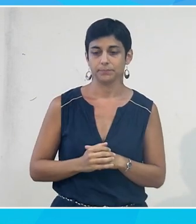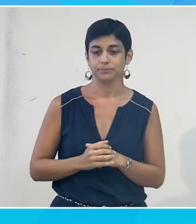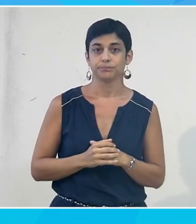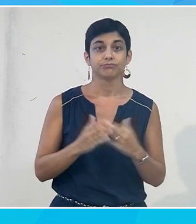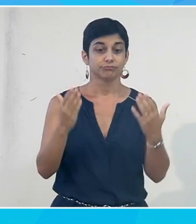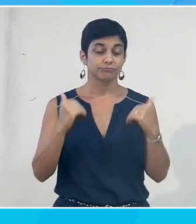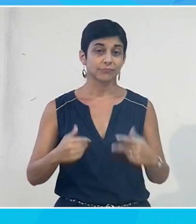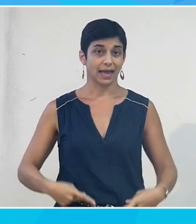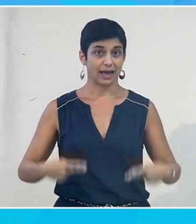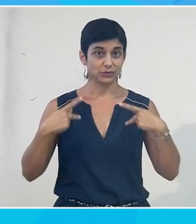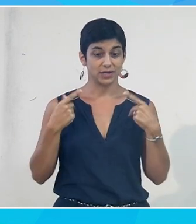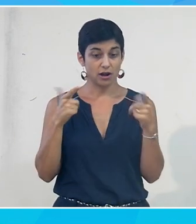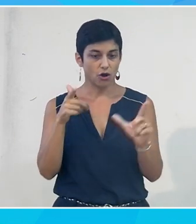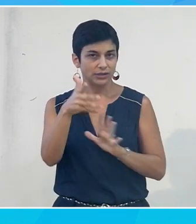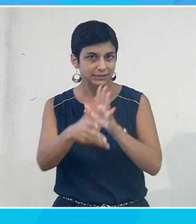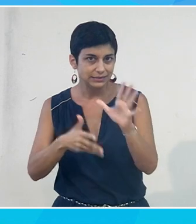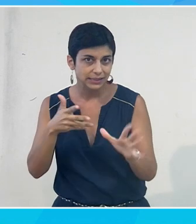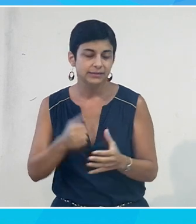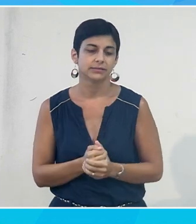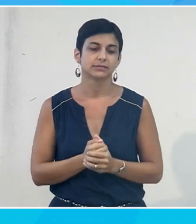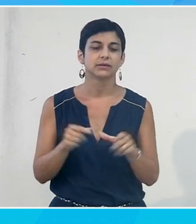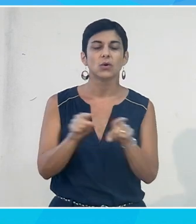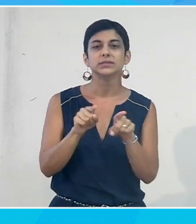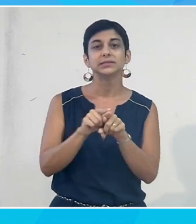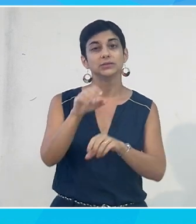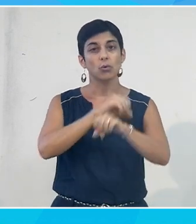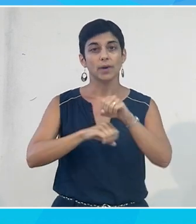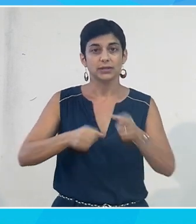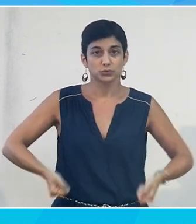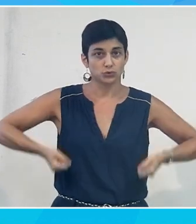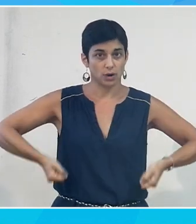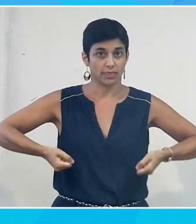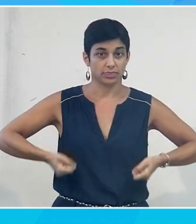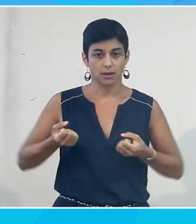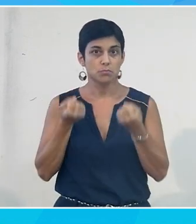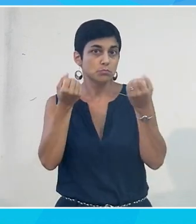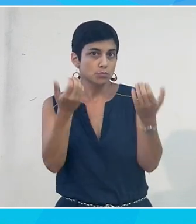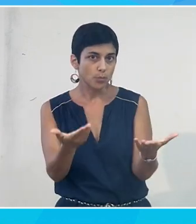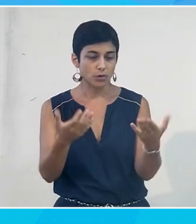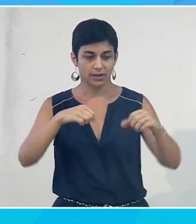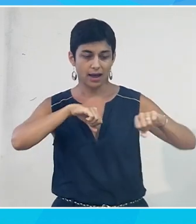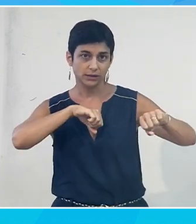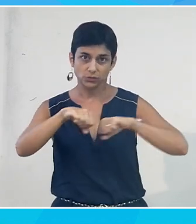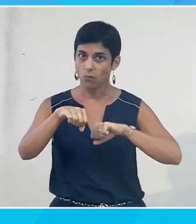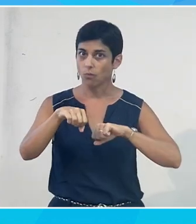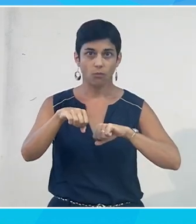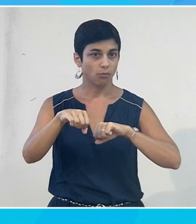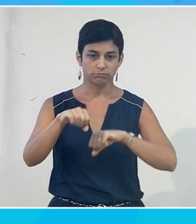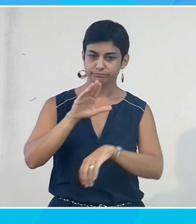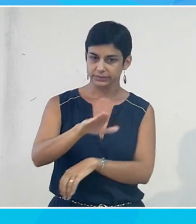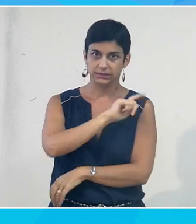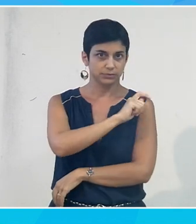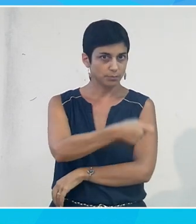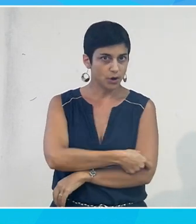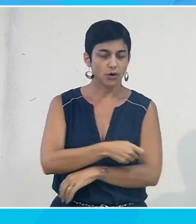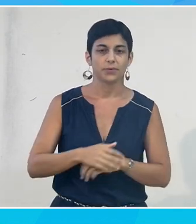en langue des signes, l'opération Joëlette qui a aussi contribué à proposer des actions sportives